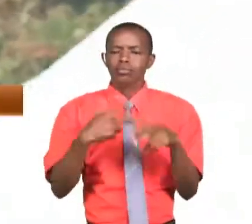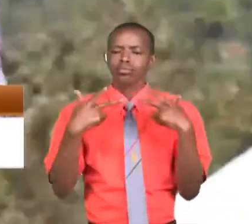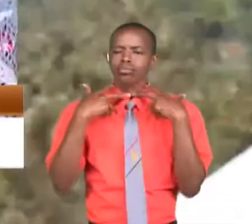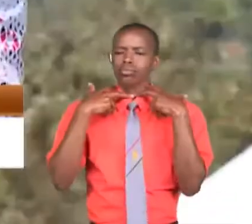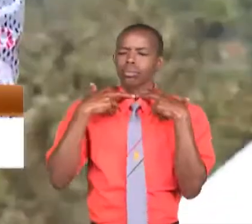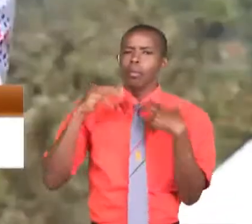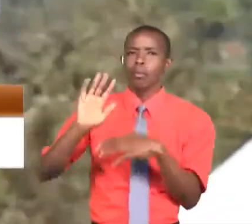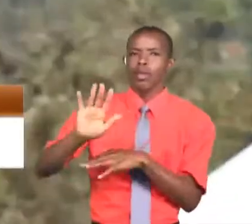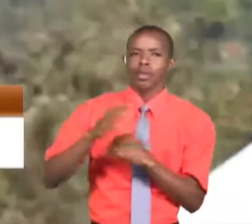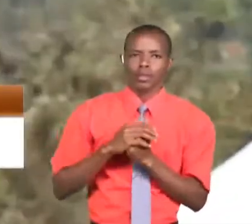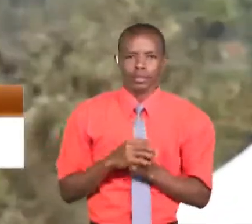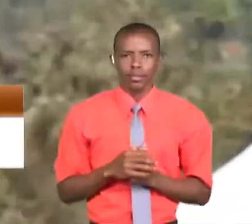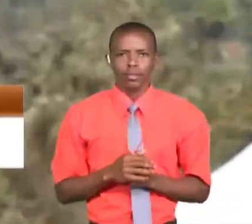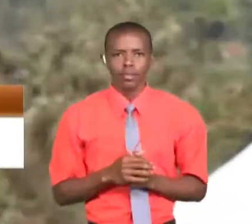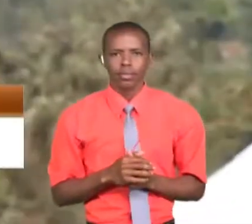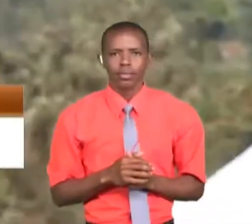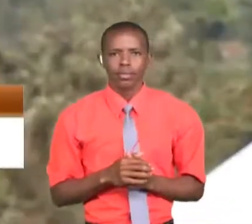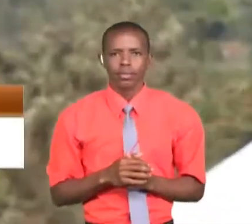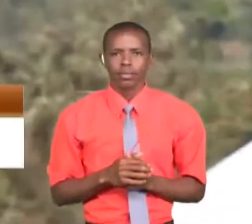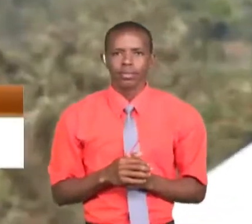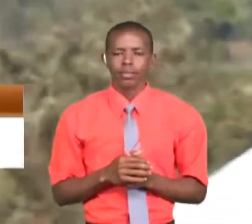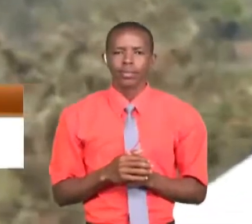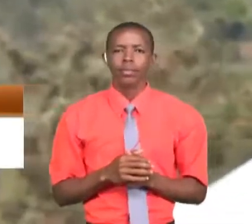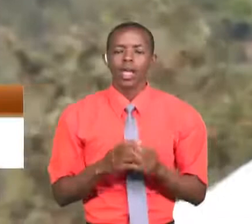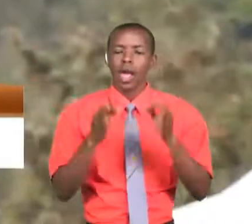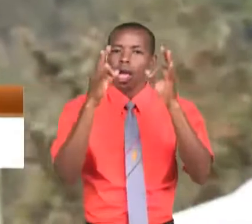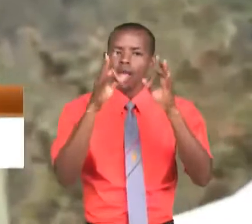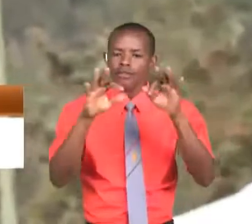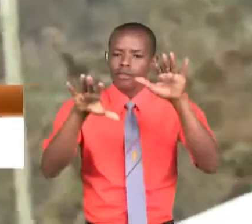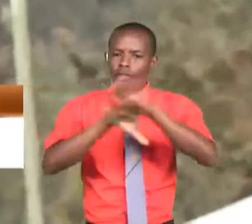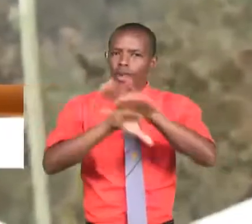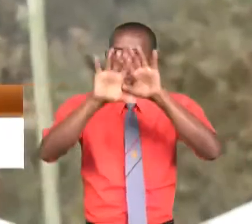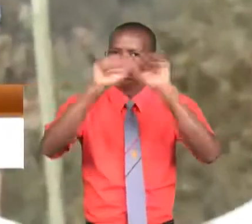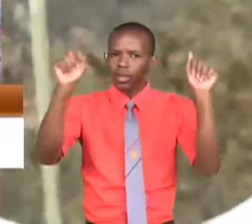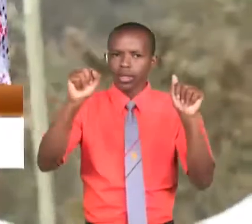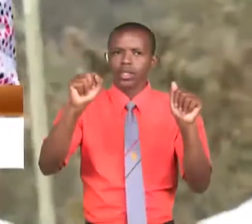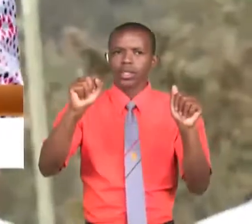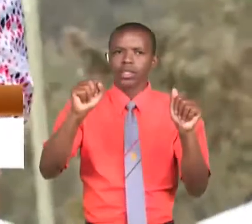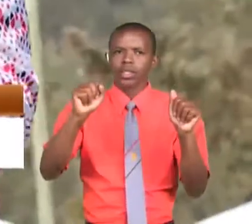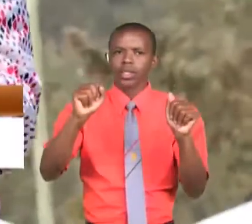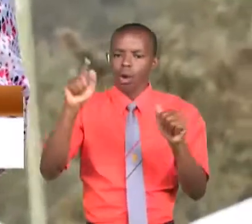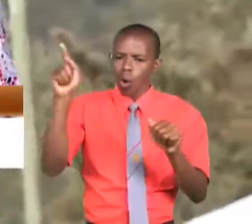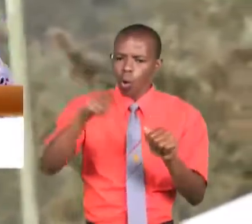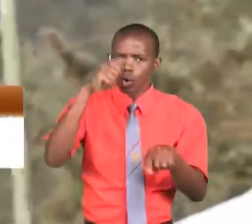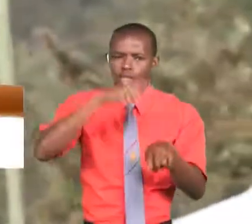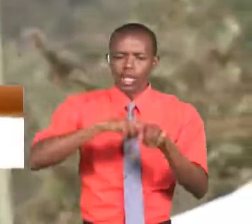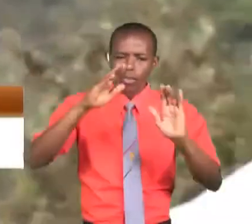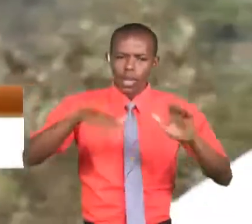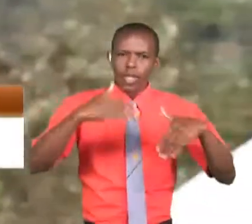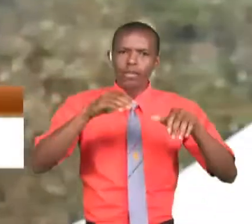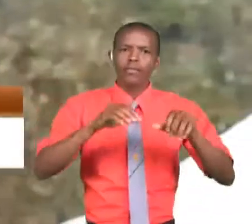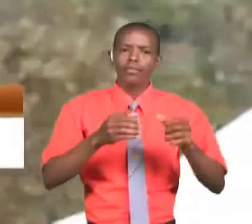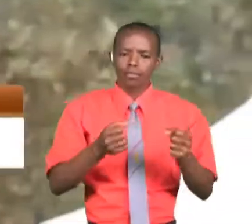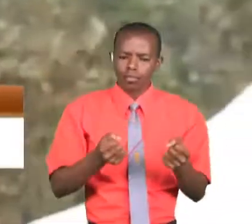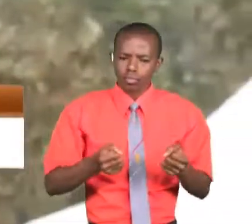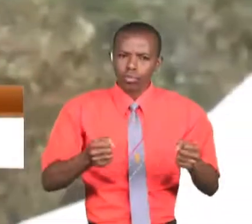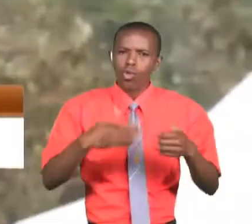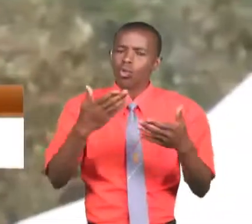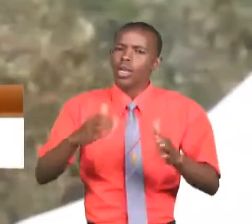Kama makamu wa rais Anakosea kupiana hurbaru Jameni siupiane probox